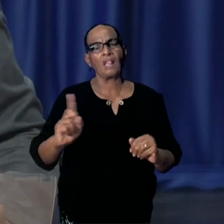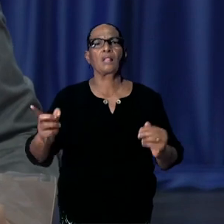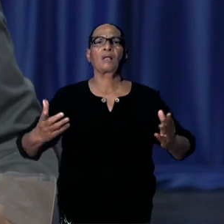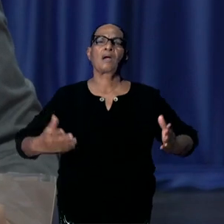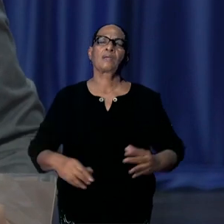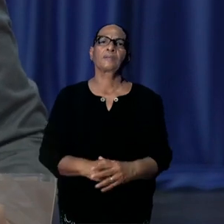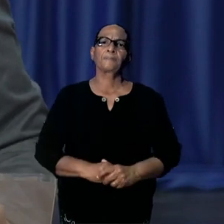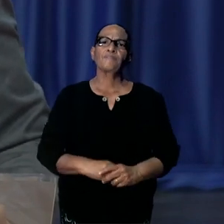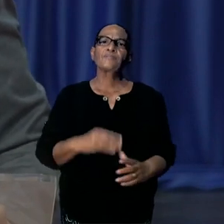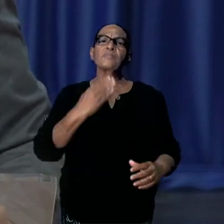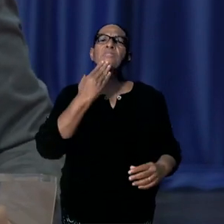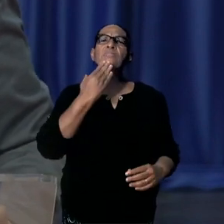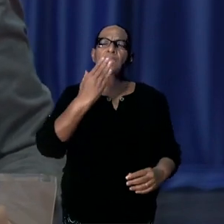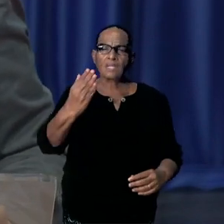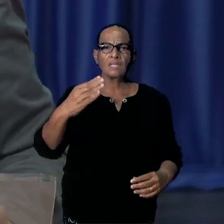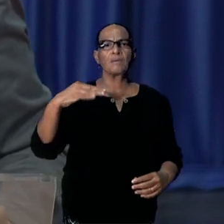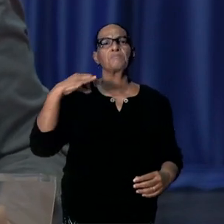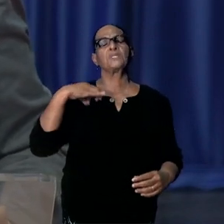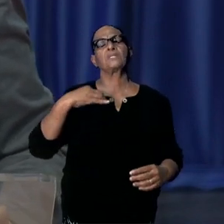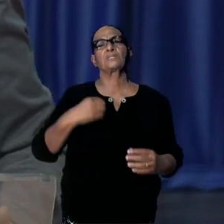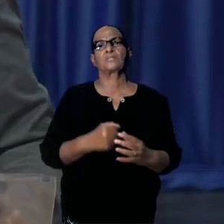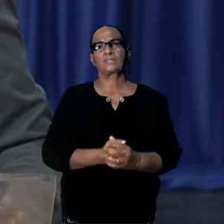Dank u minister. Minister Amadin.